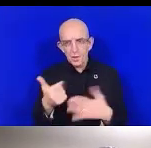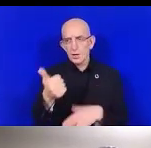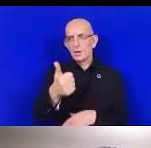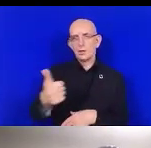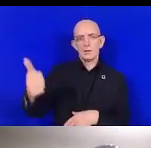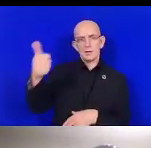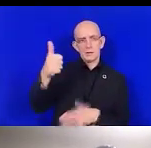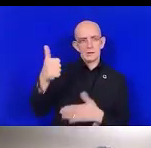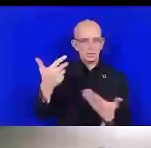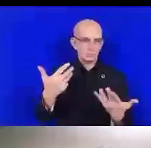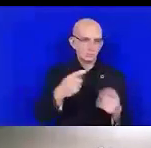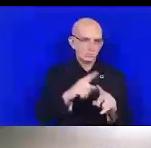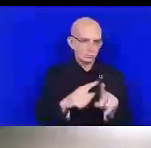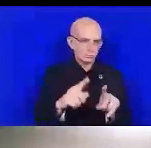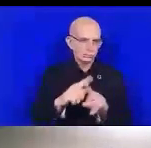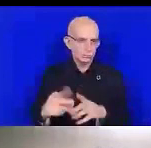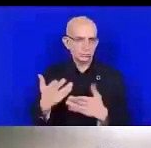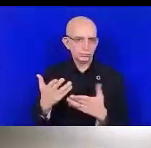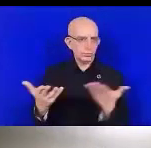œuvre ensuite dans les projets.